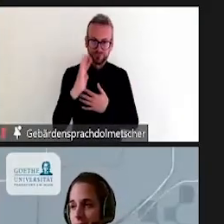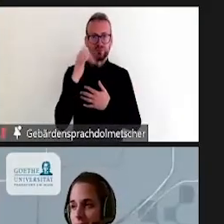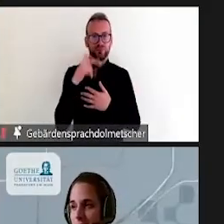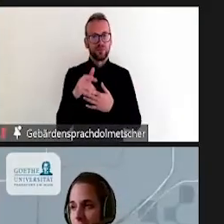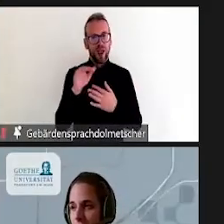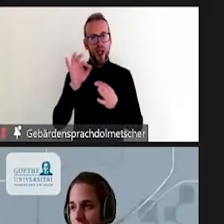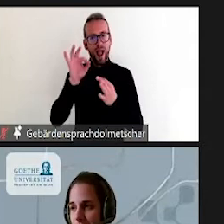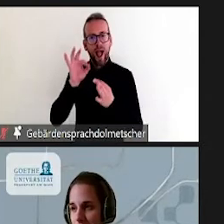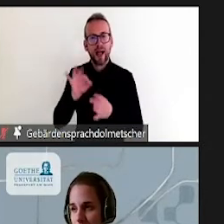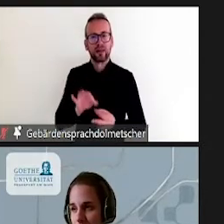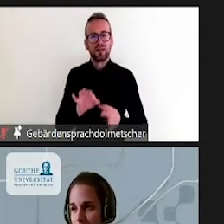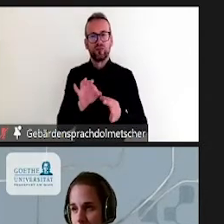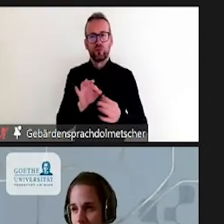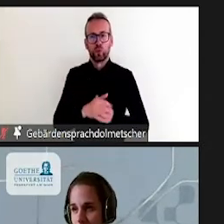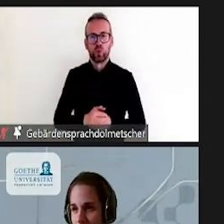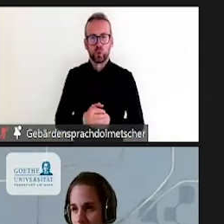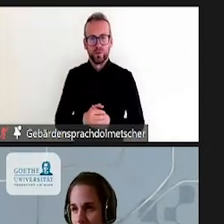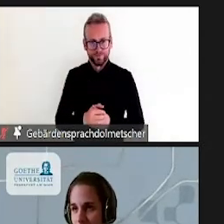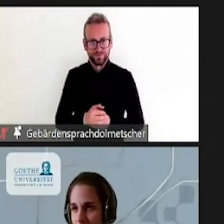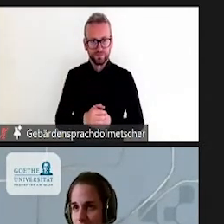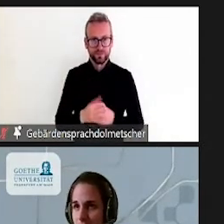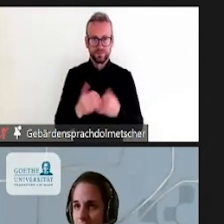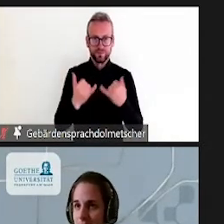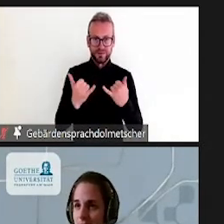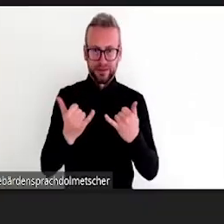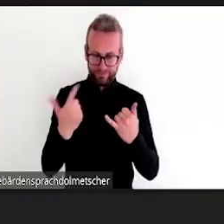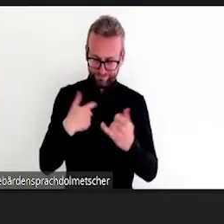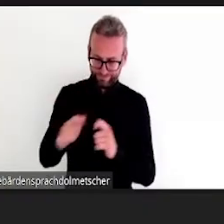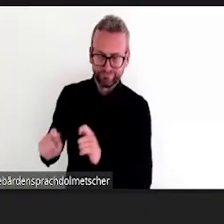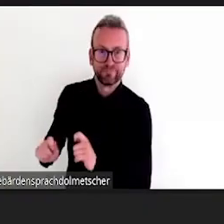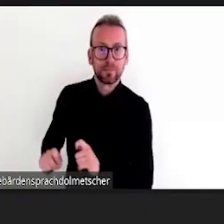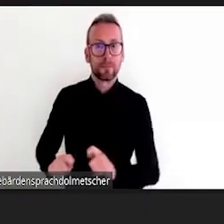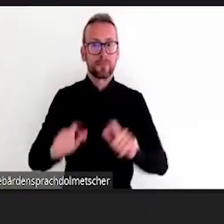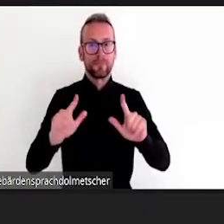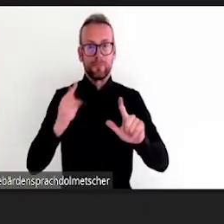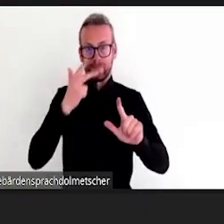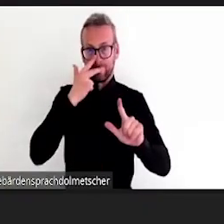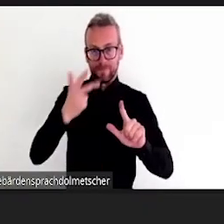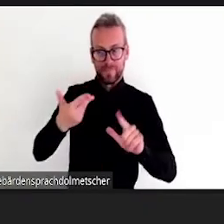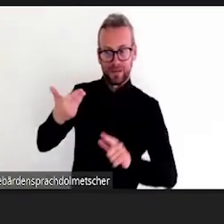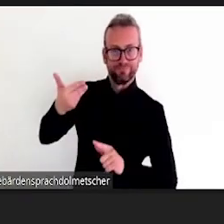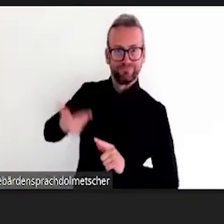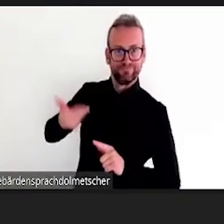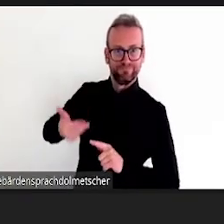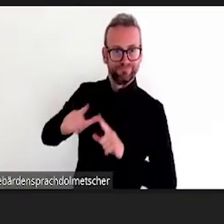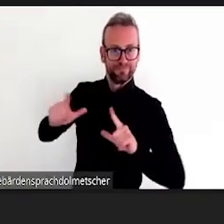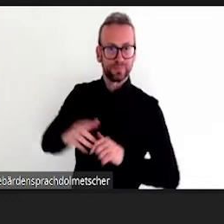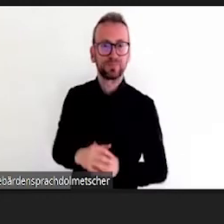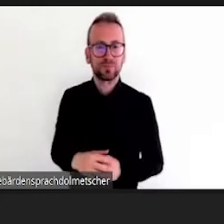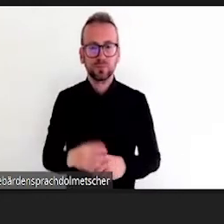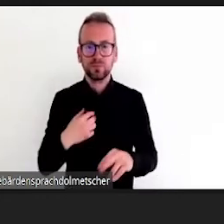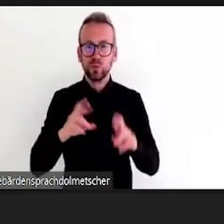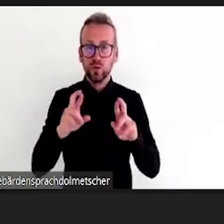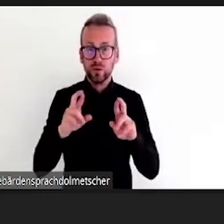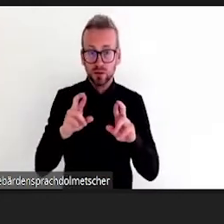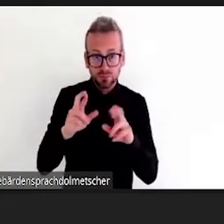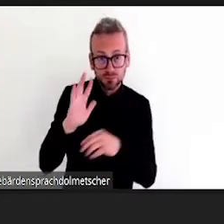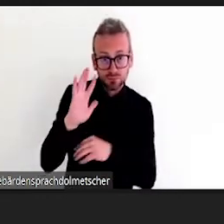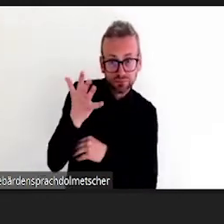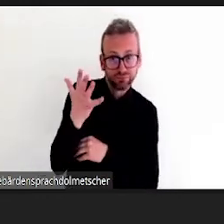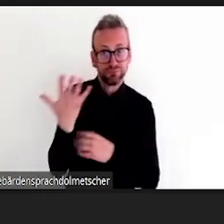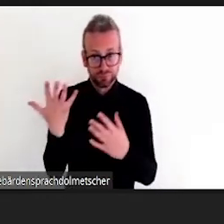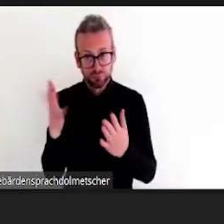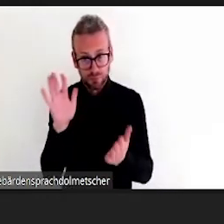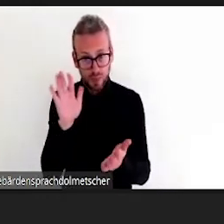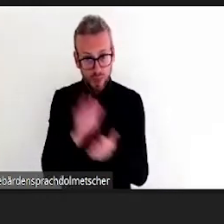Jetzt kann man das, glaube ich, auch noch groß machen. So, sollte jetzt geklappt haben. Ja, vorab, ich muss sagen, ich bin total aufgeregt.